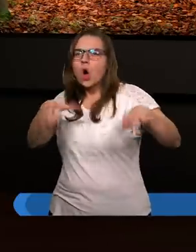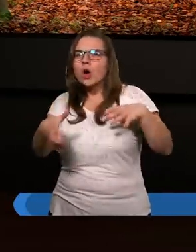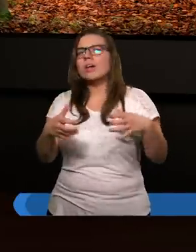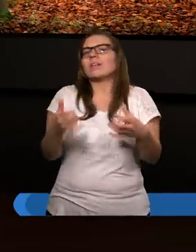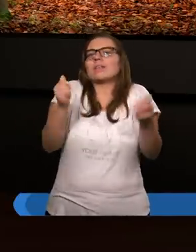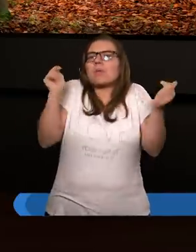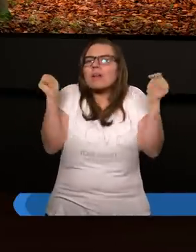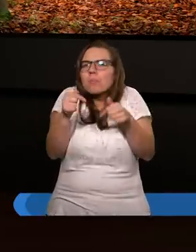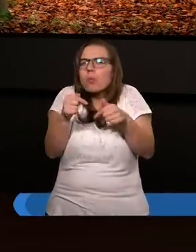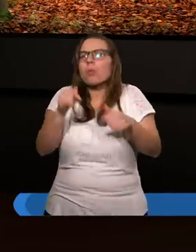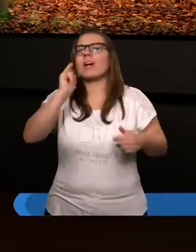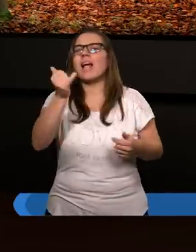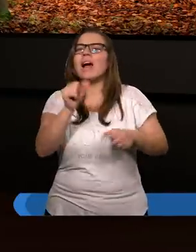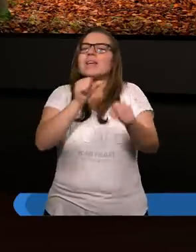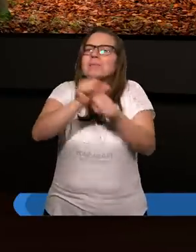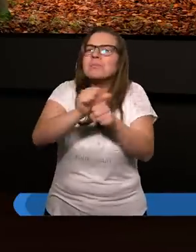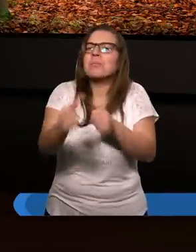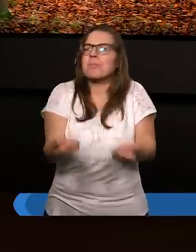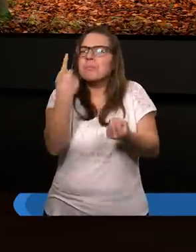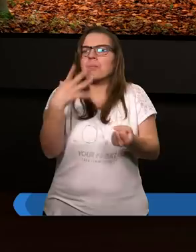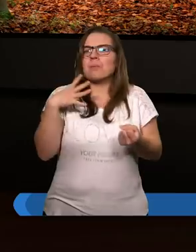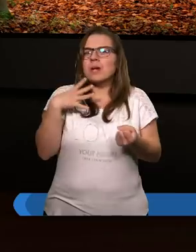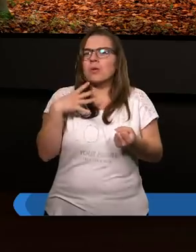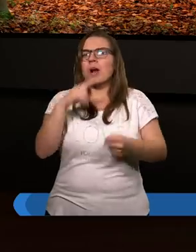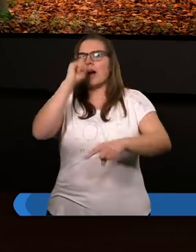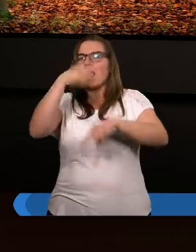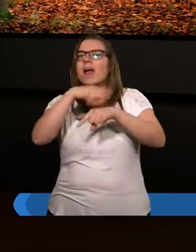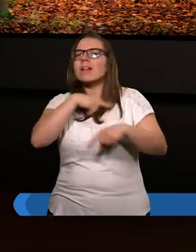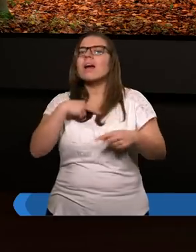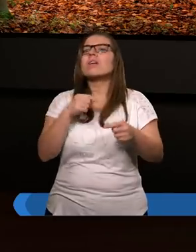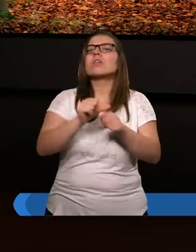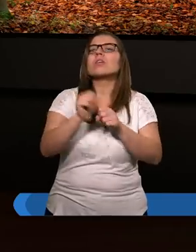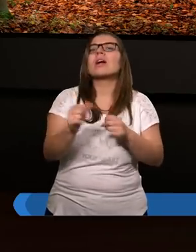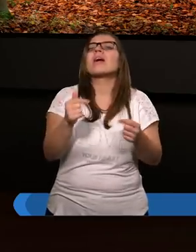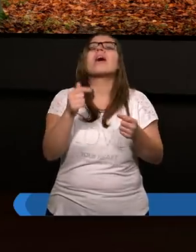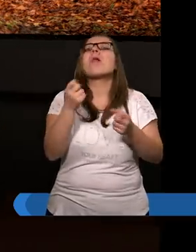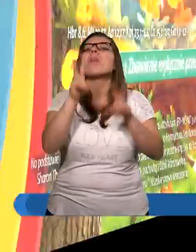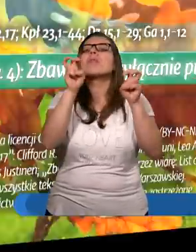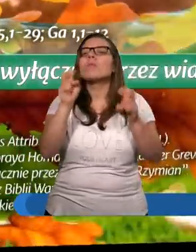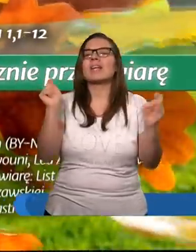zaistniał, a więc lekcja nasza nosi tytuł Spór.